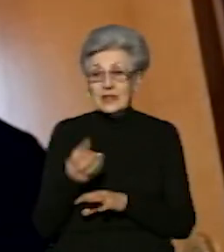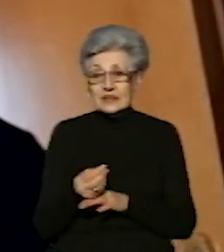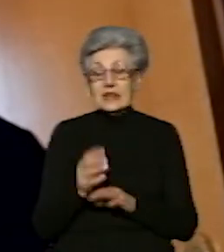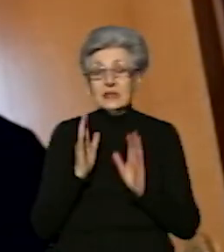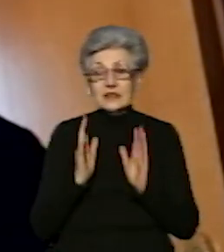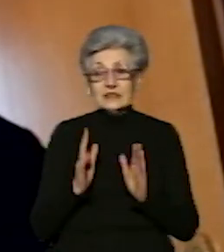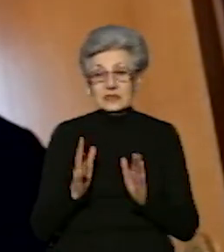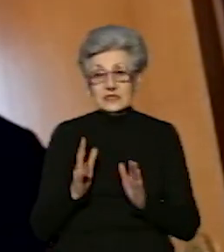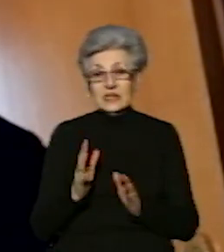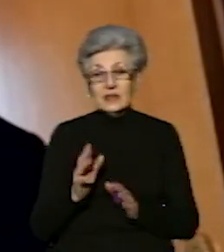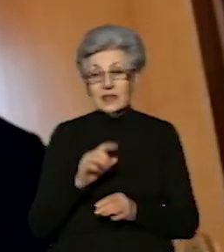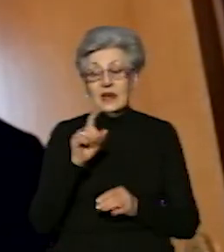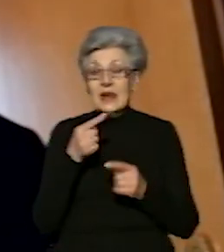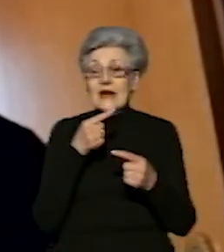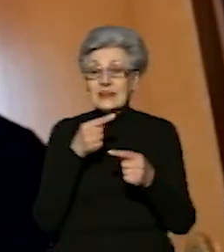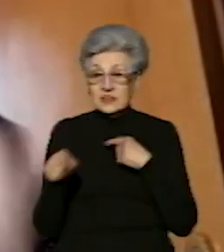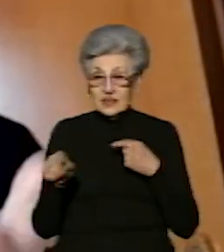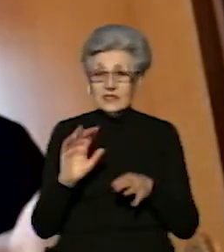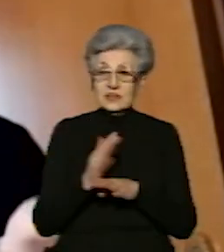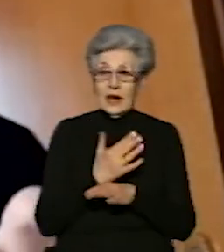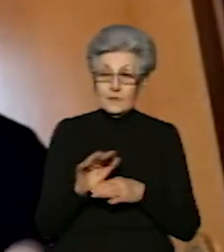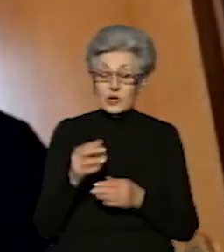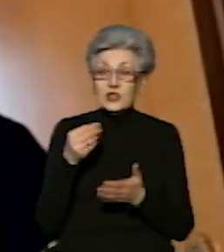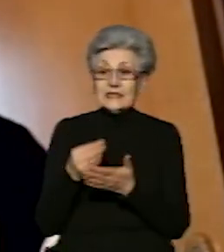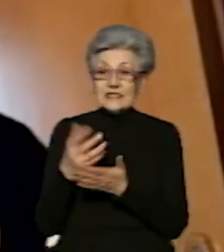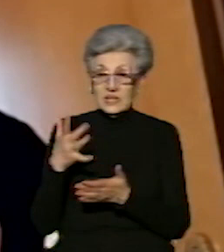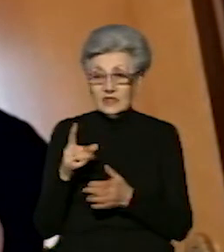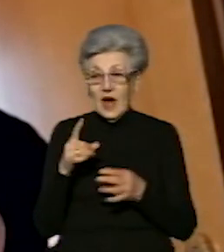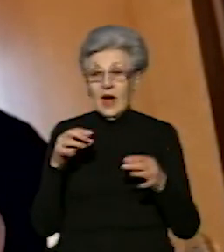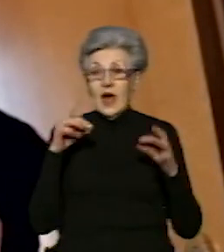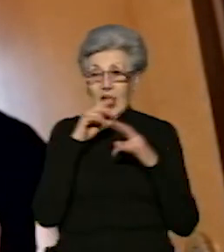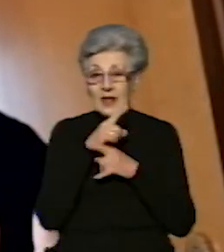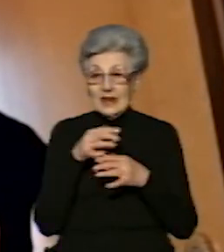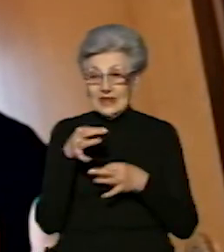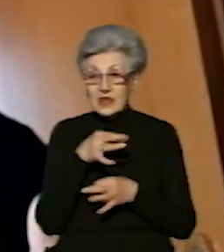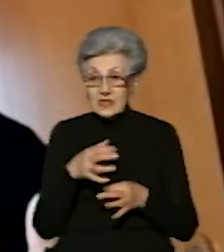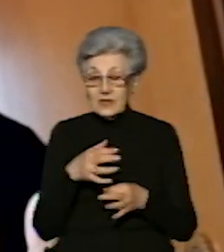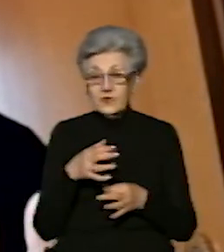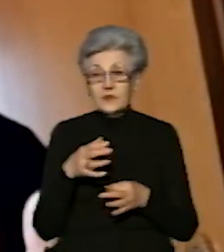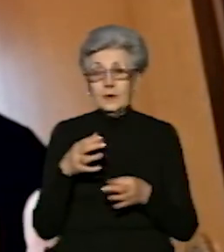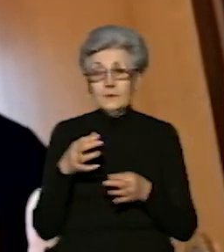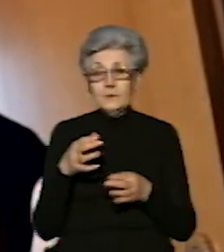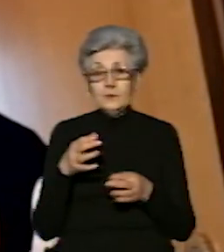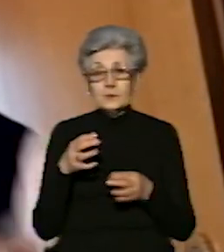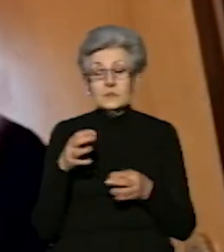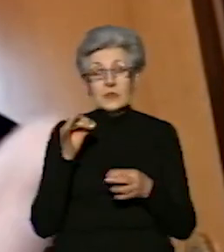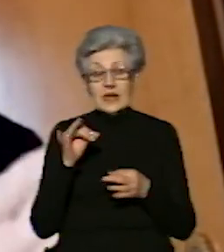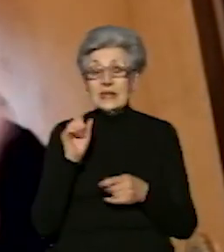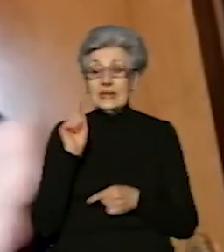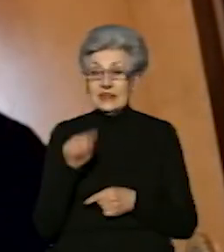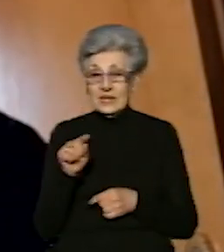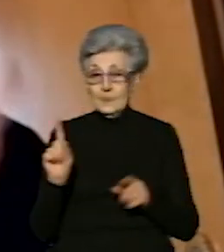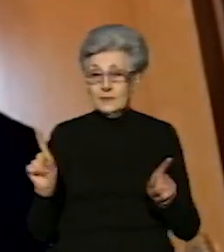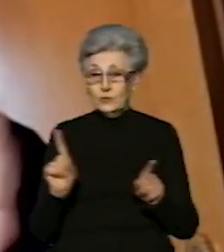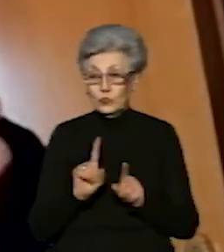– це різниця між ціною препарата і тим, що